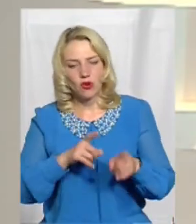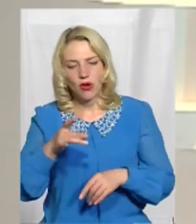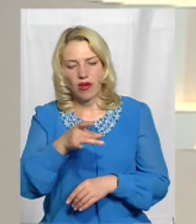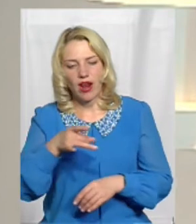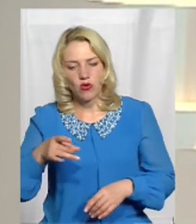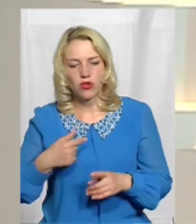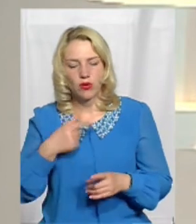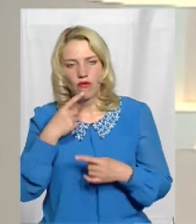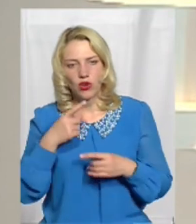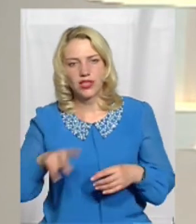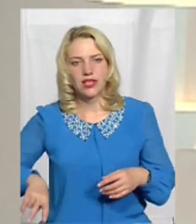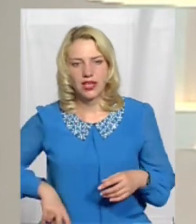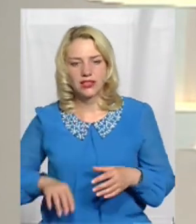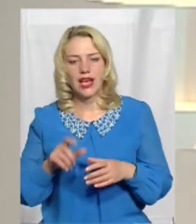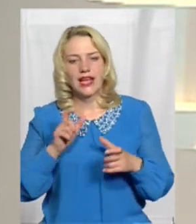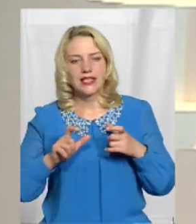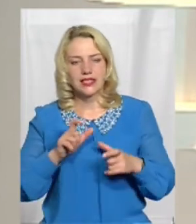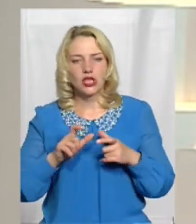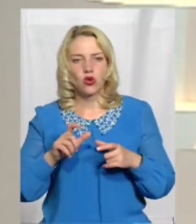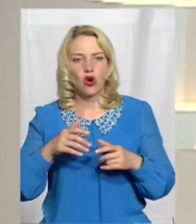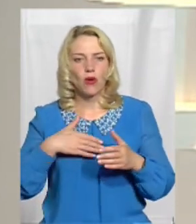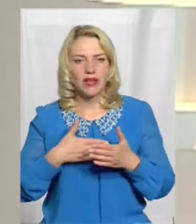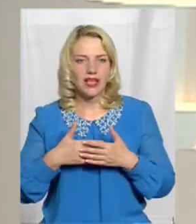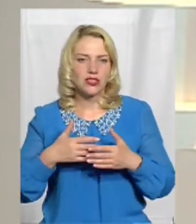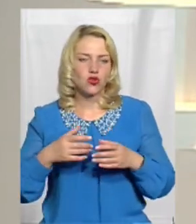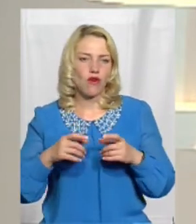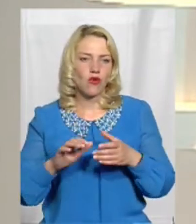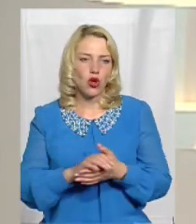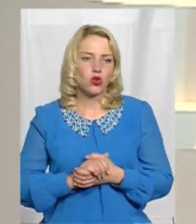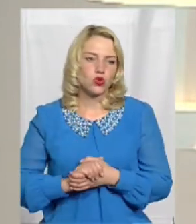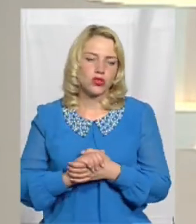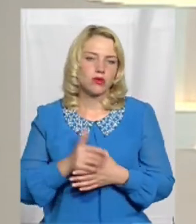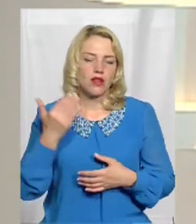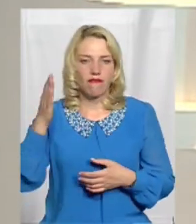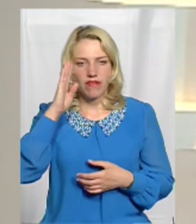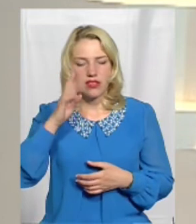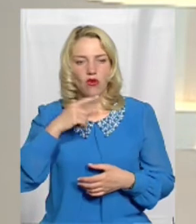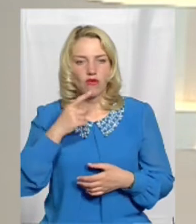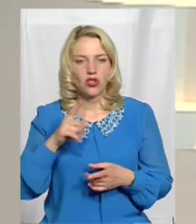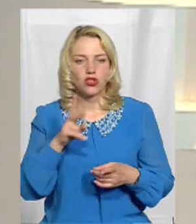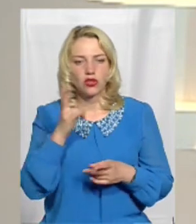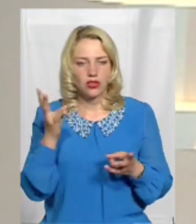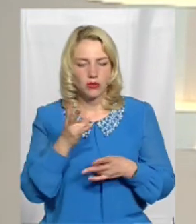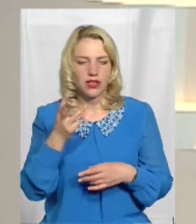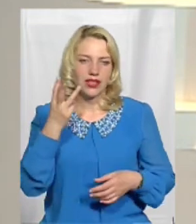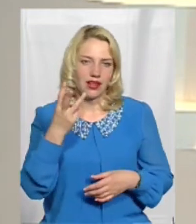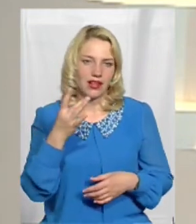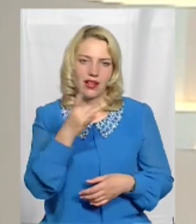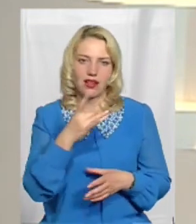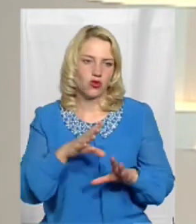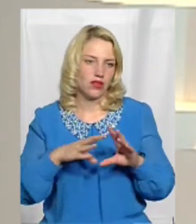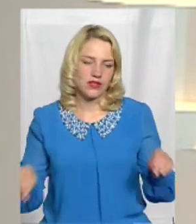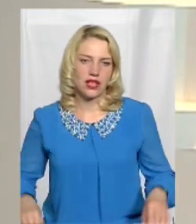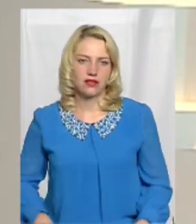директором Інституту громадянського суспільства Анатолієм Ткачуком Він наголосив на доцільності трьох районів і все,